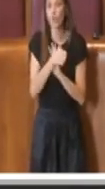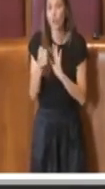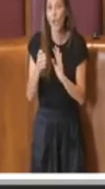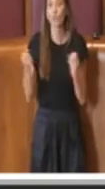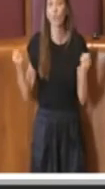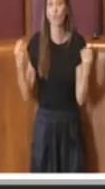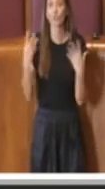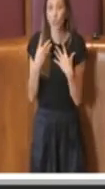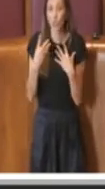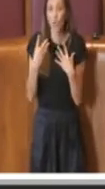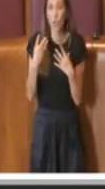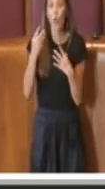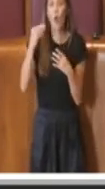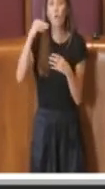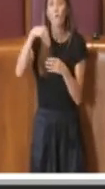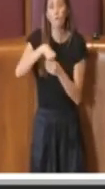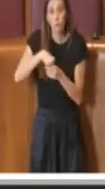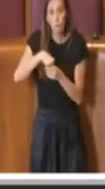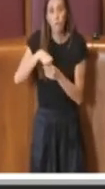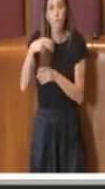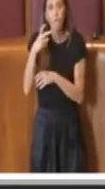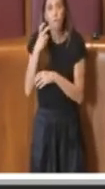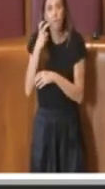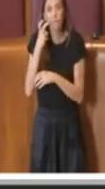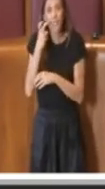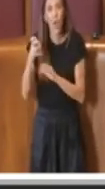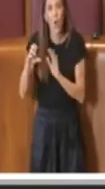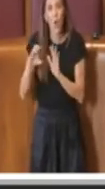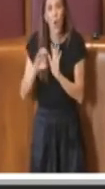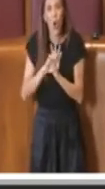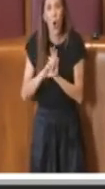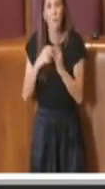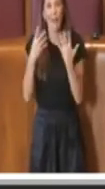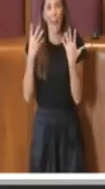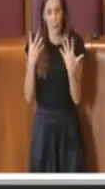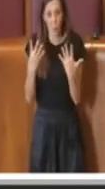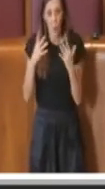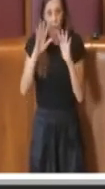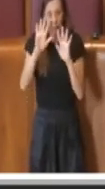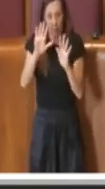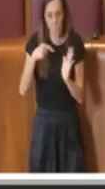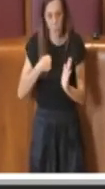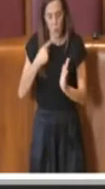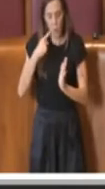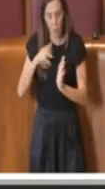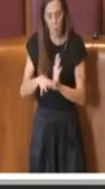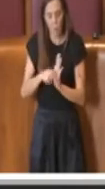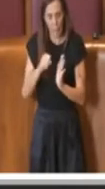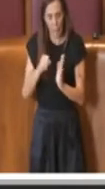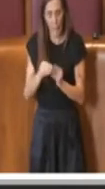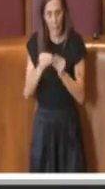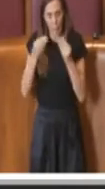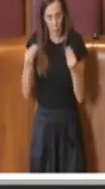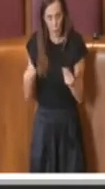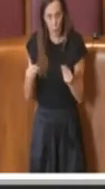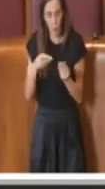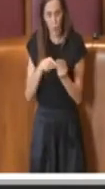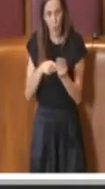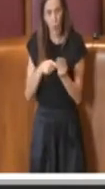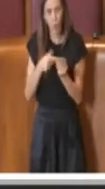prevede al comma 9, ora lo vado a prendere perché è importante capire questo